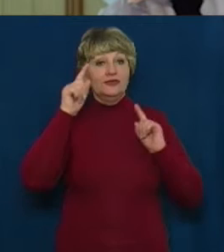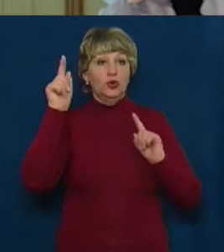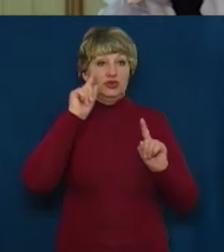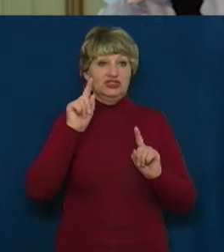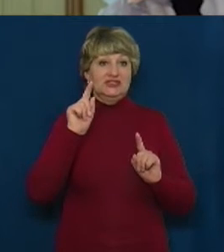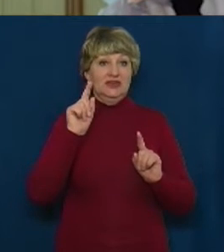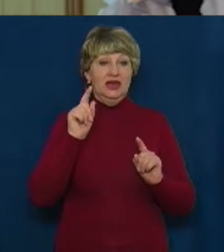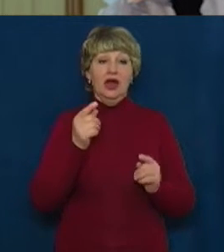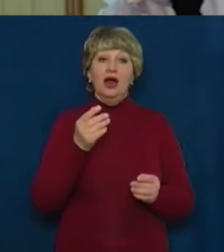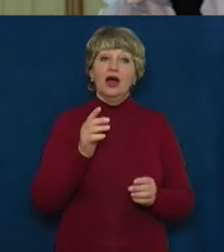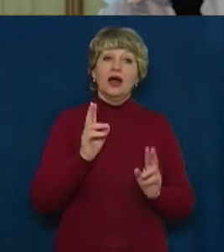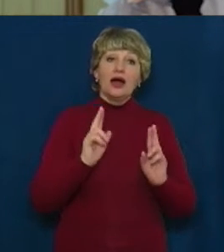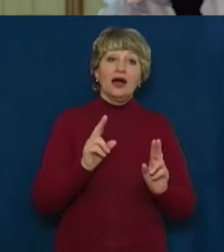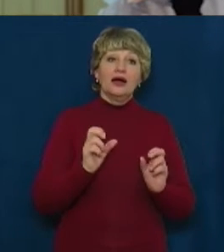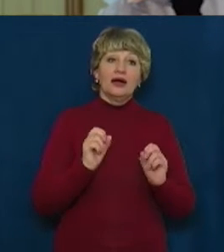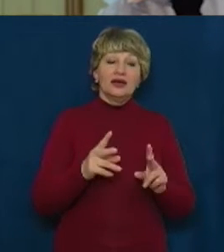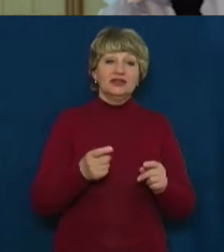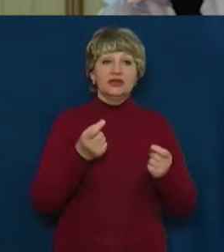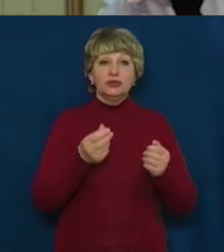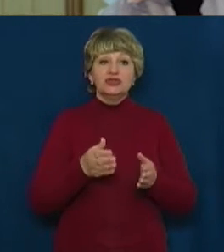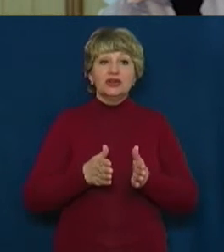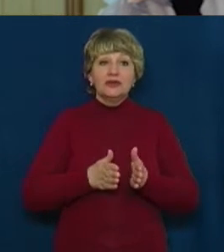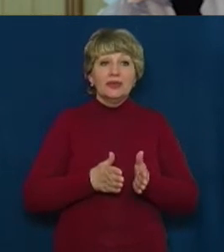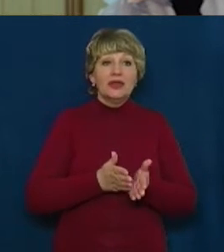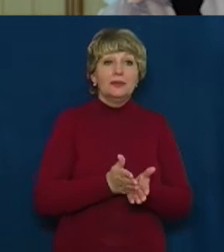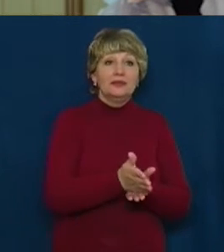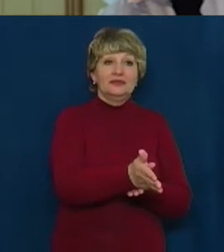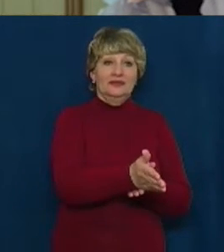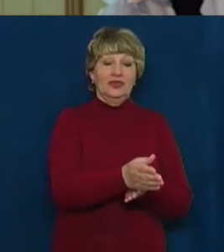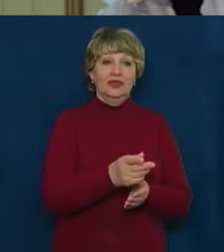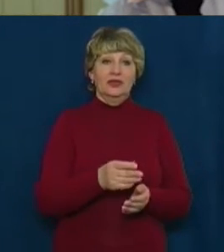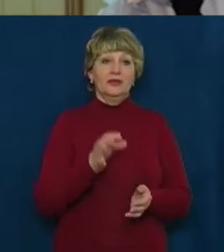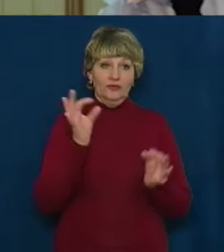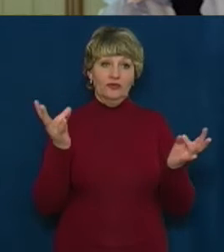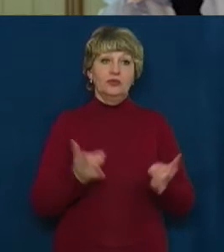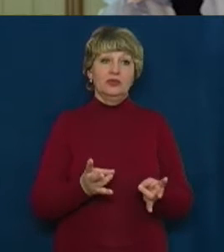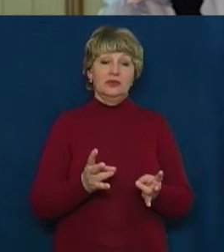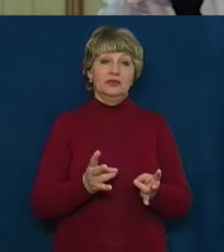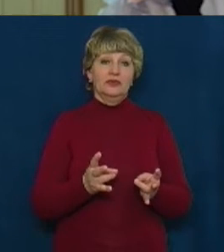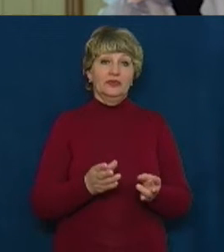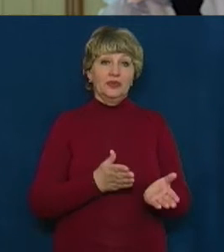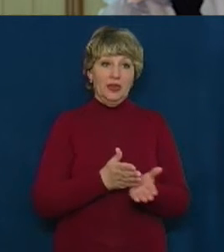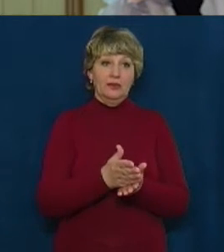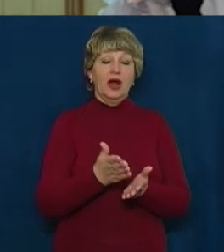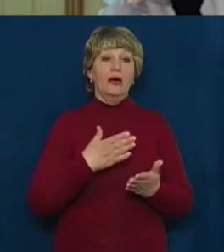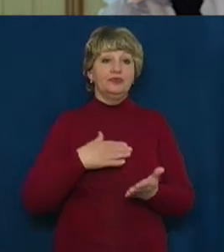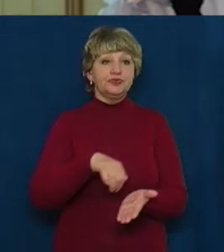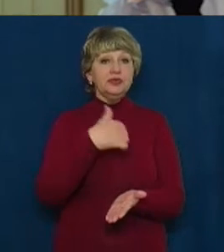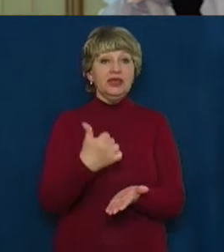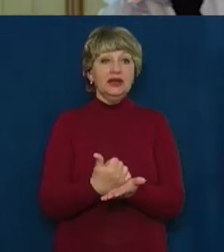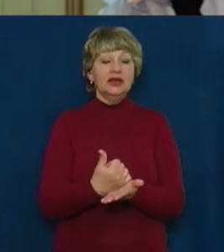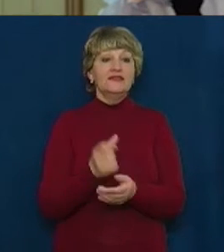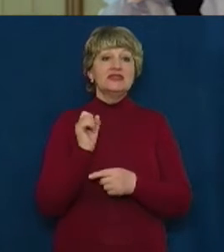Тобто якось його зорієнтувати в потрібному напрямку. А головний наш меседж, наш посил –